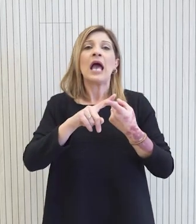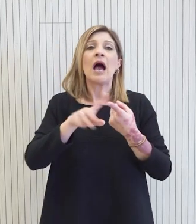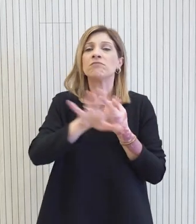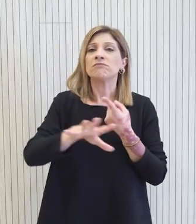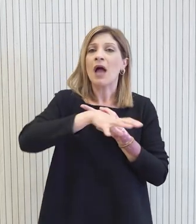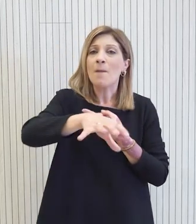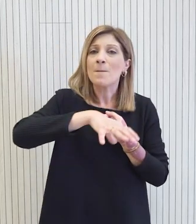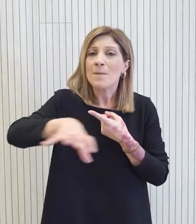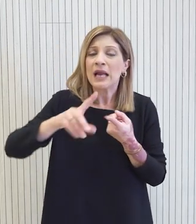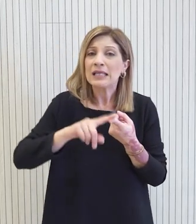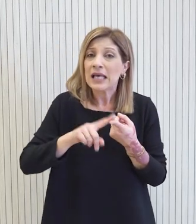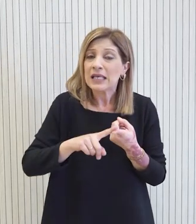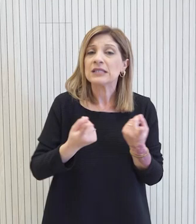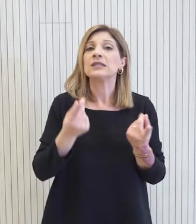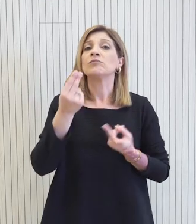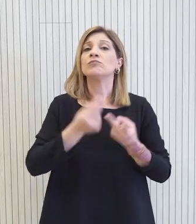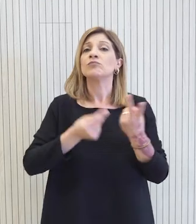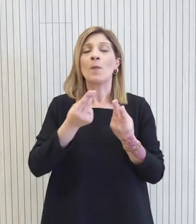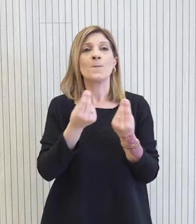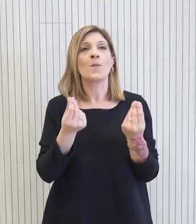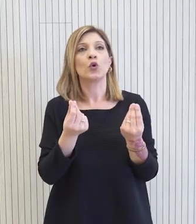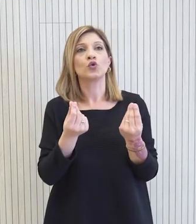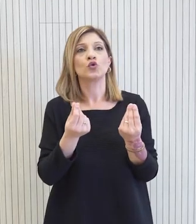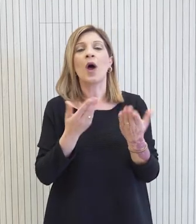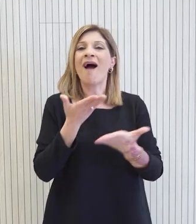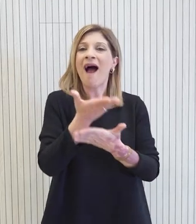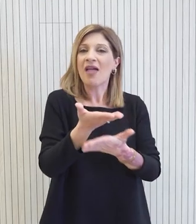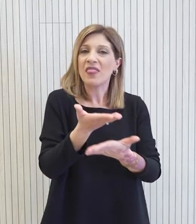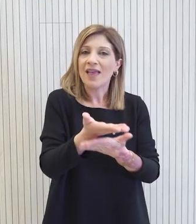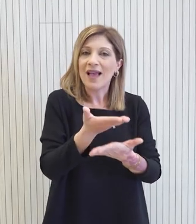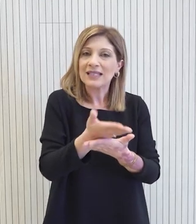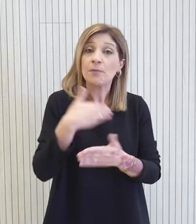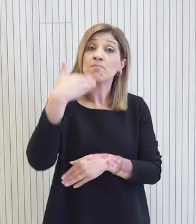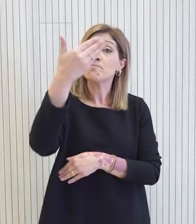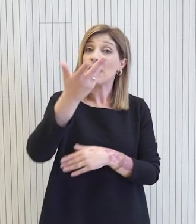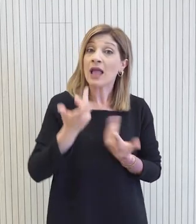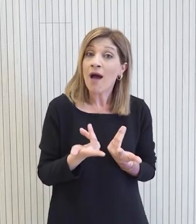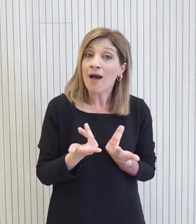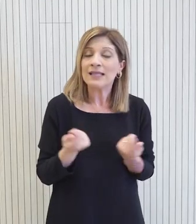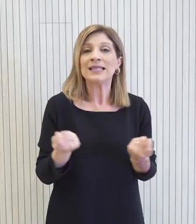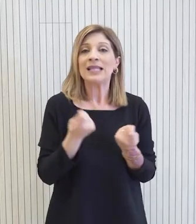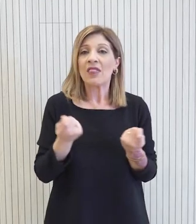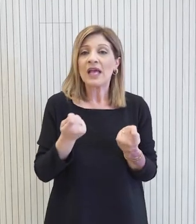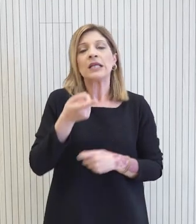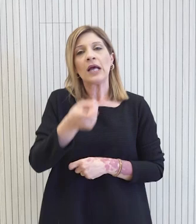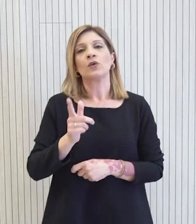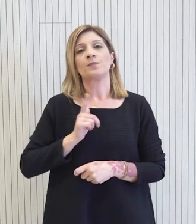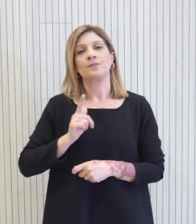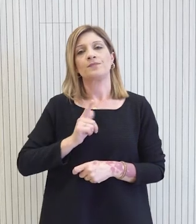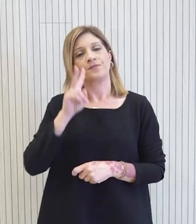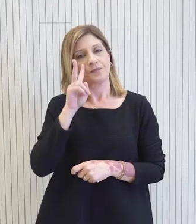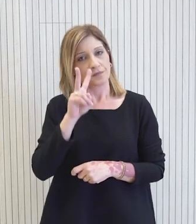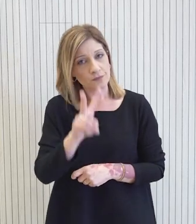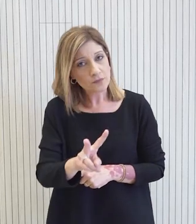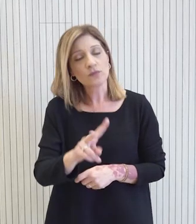επαρχίες είτε ως προς την πορεία των αδειοδοτήσεων που θα προκύψουν μετά από την εφαρμογή της μεταρρυθμίσης, τα οποία θα πρέπει να δούμε,